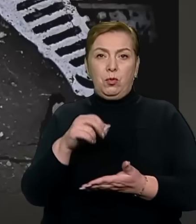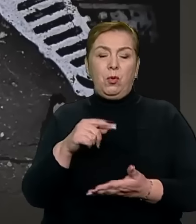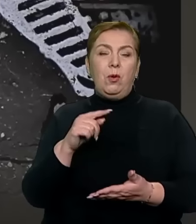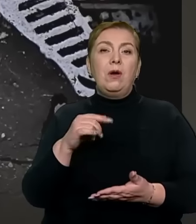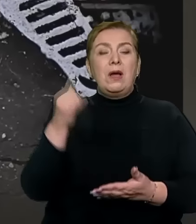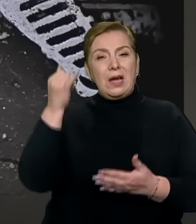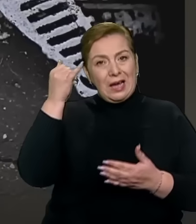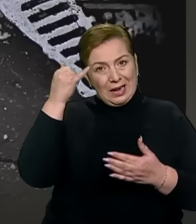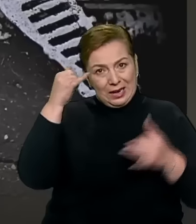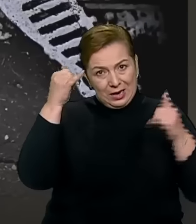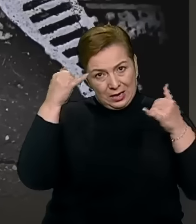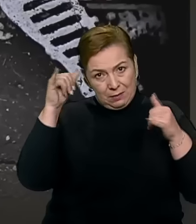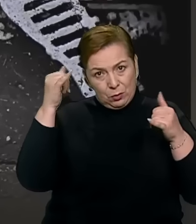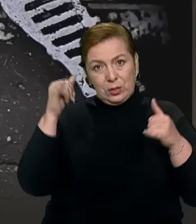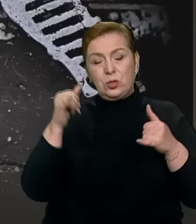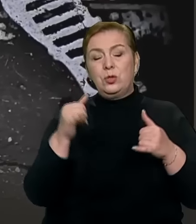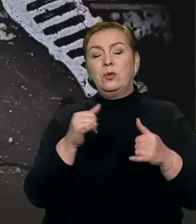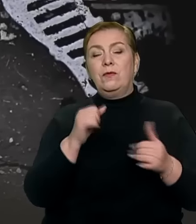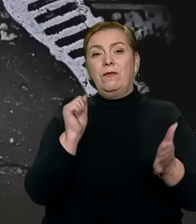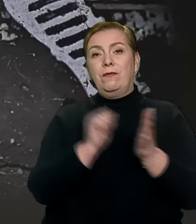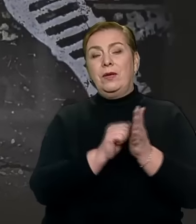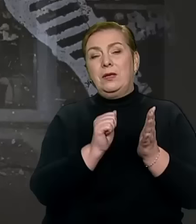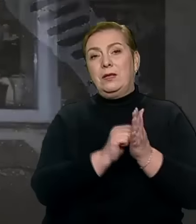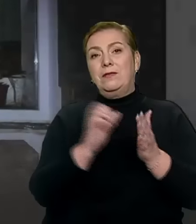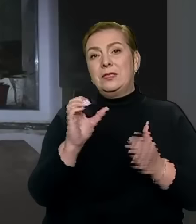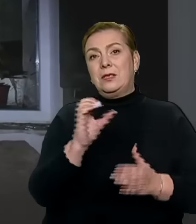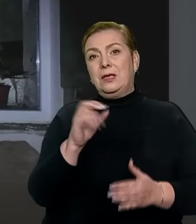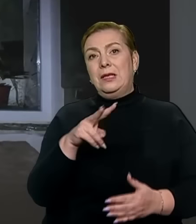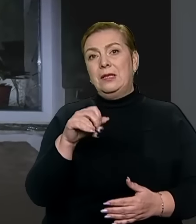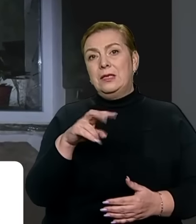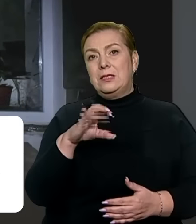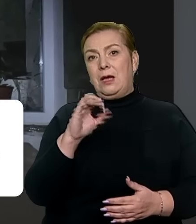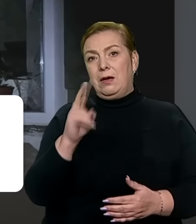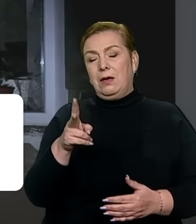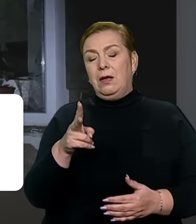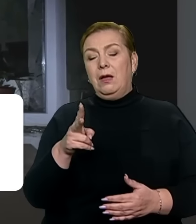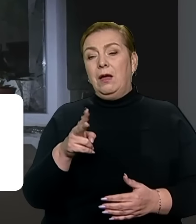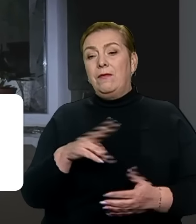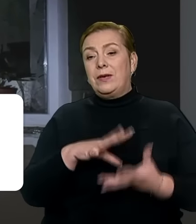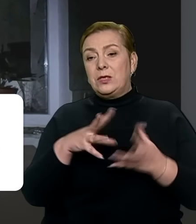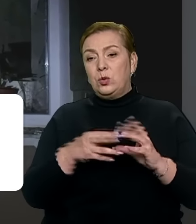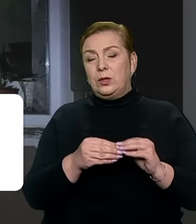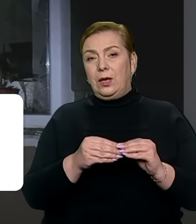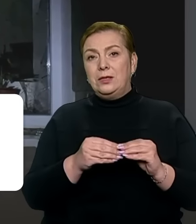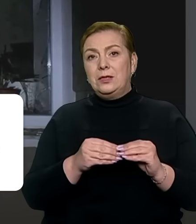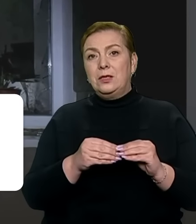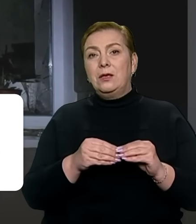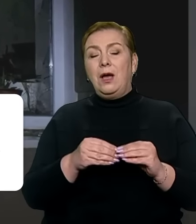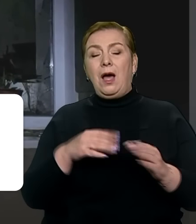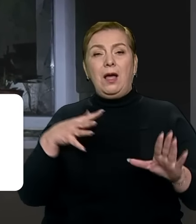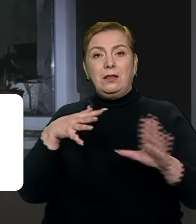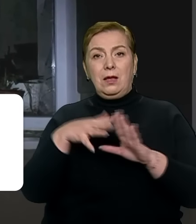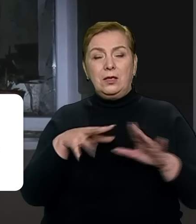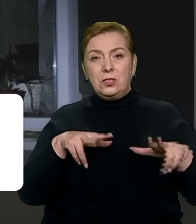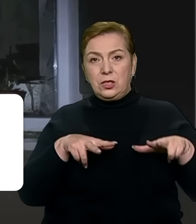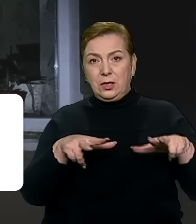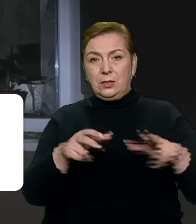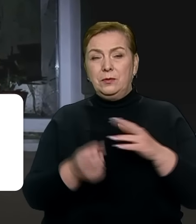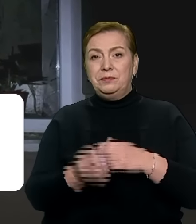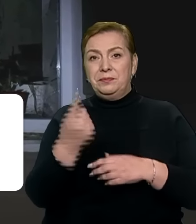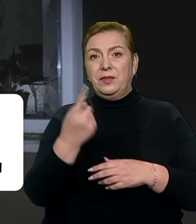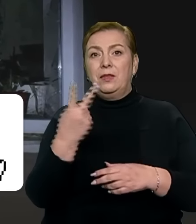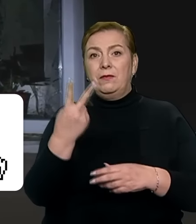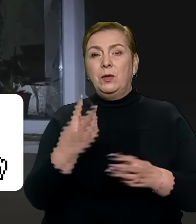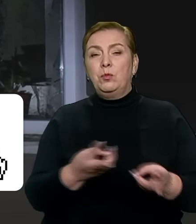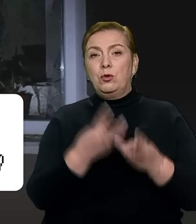очільник Дніпропетровської області Сергій Лисак. В результаті російської атаки з шахедами виникли дві пожежі. Подекуди